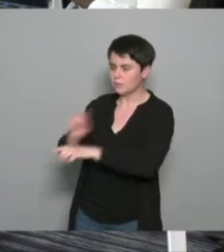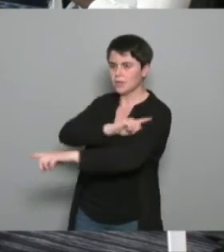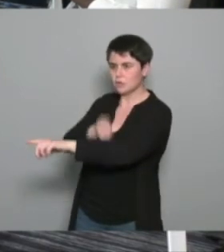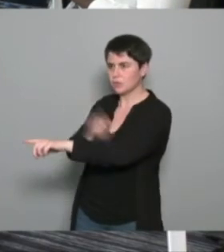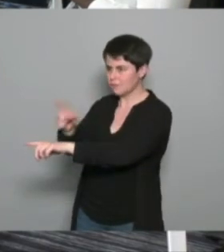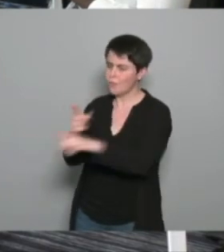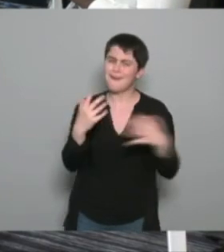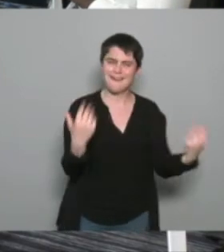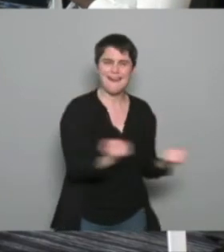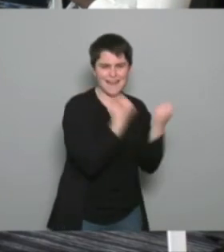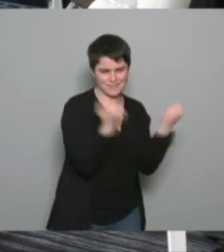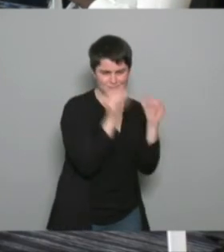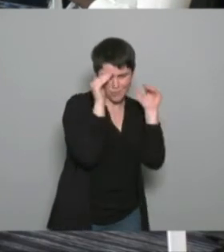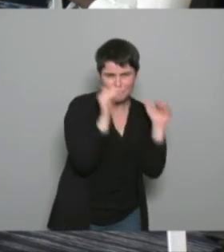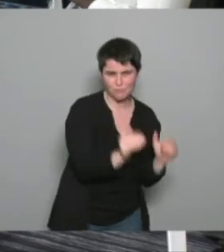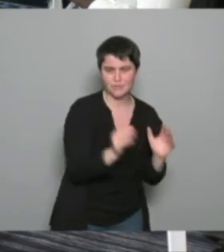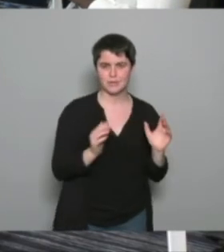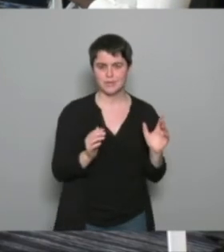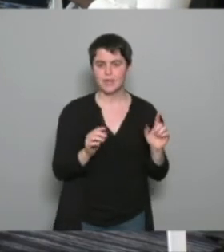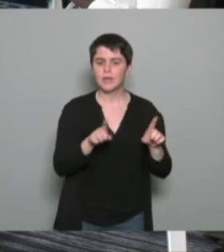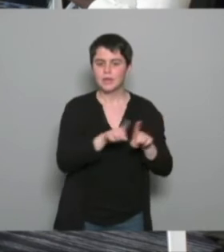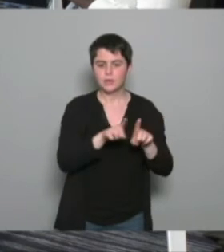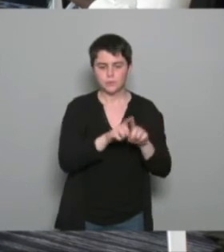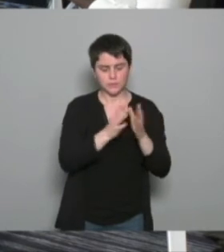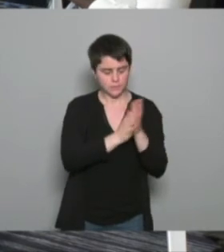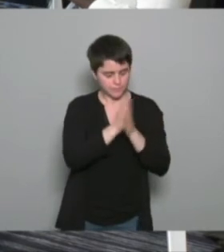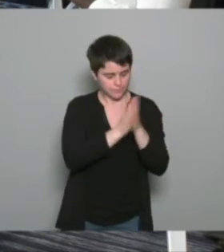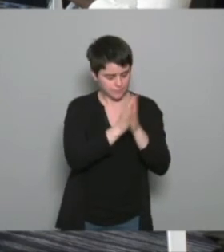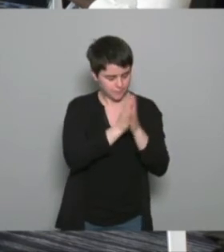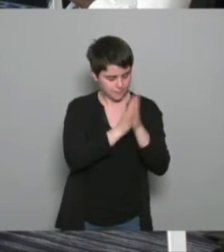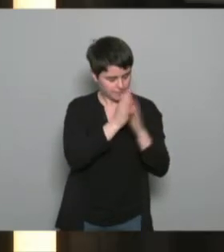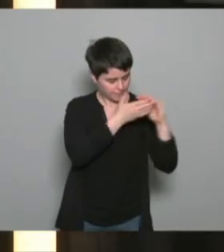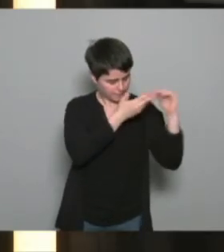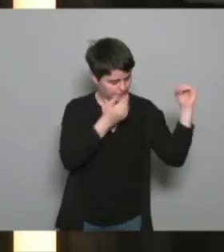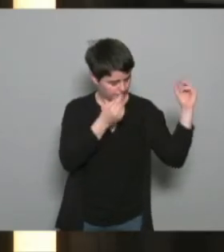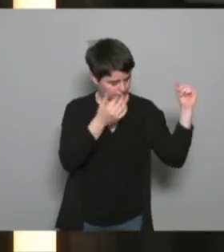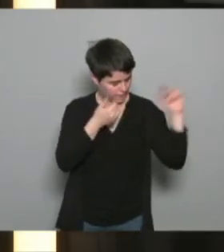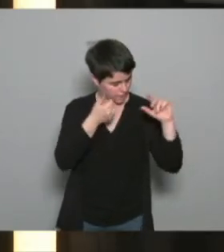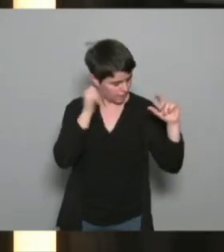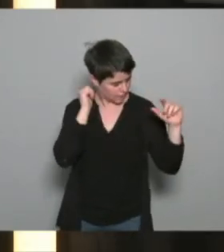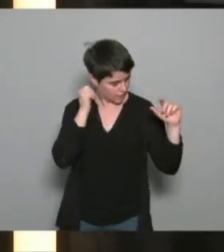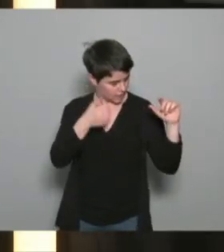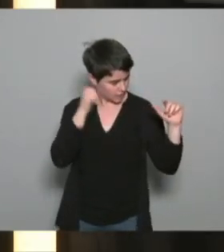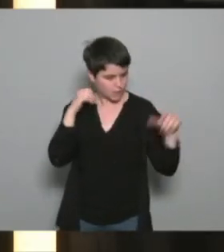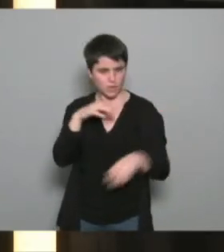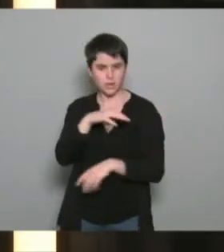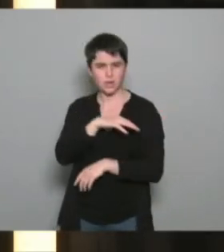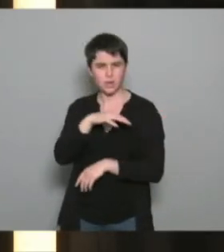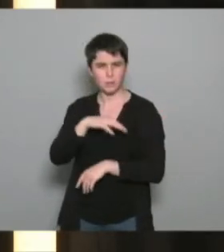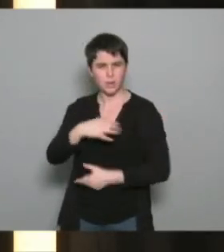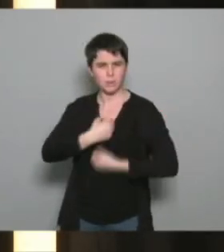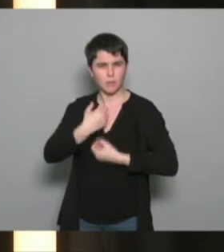je me réfère aussi à une parole de la représentante hier de l'ARS qui a dit que